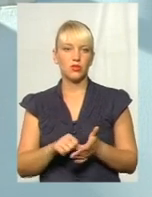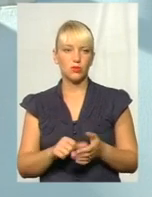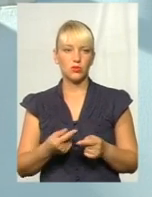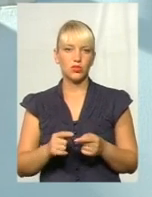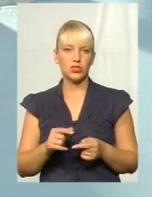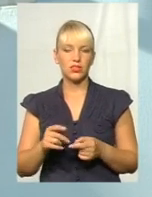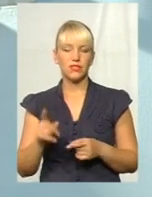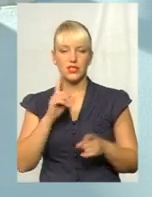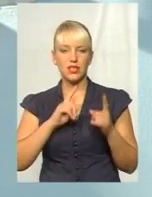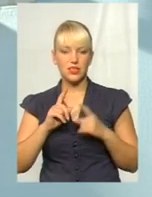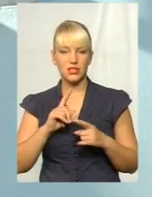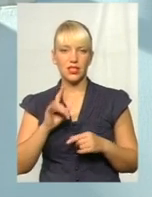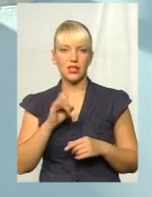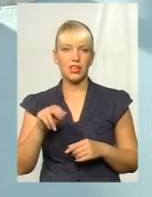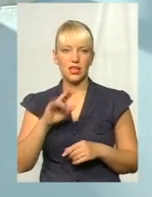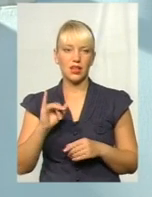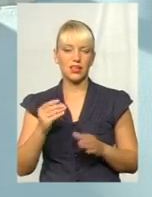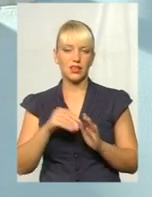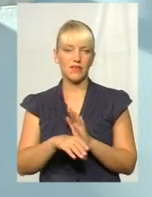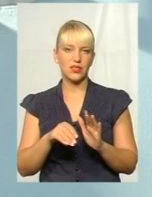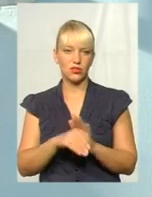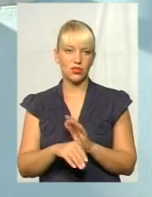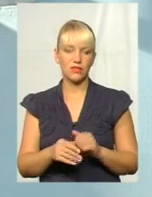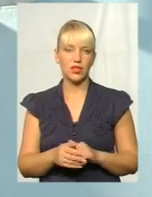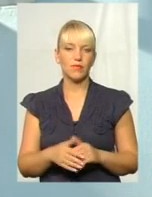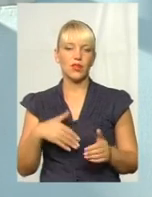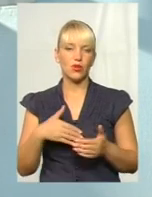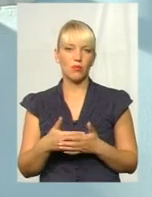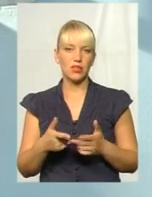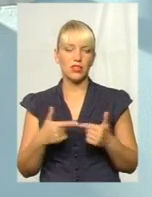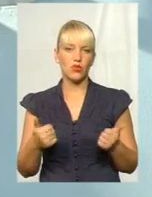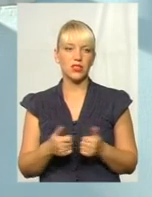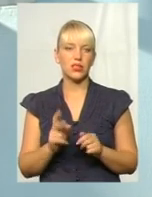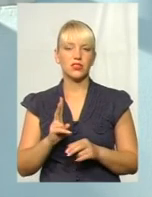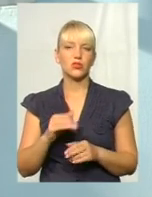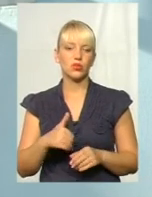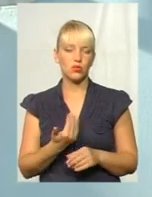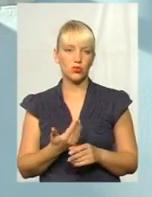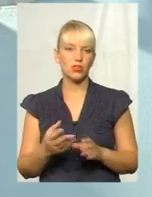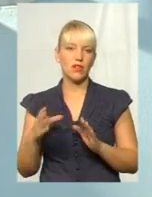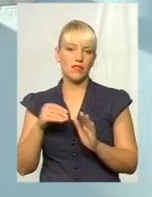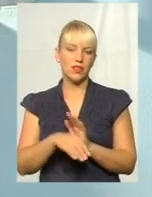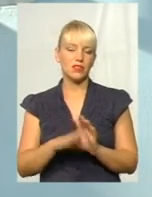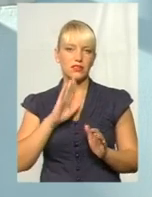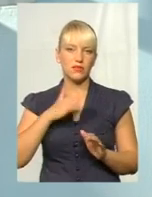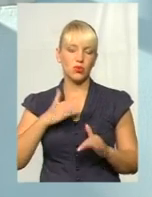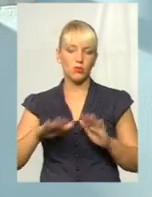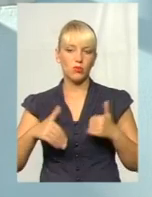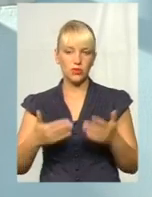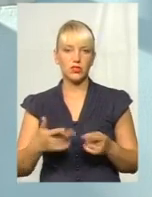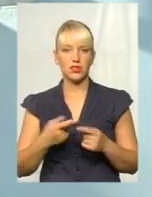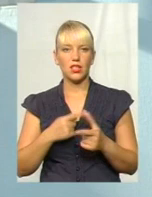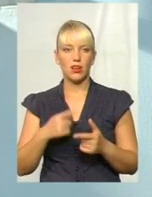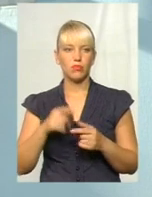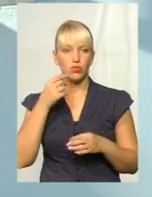засіданнях Ради інвесторів, громадські організації, які хочуть внести свої пропозиції або досвід